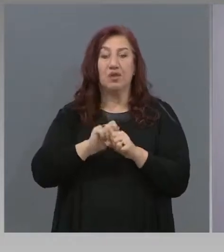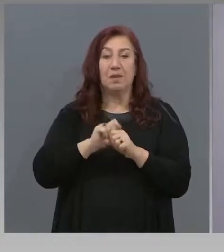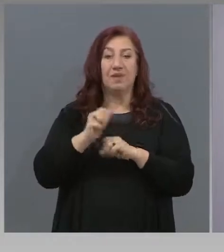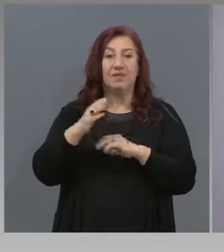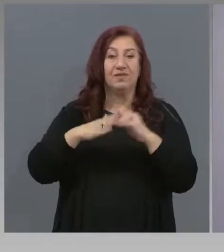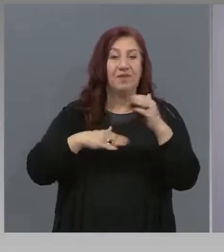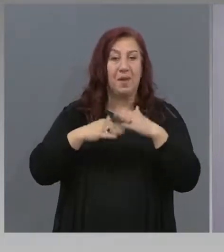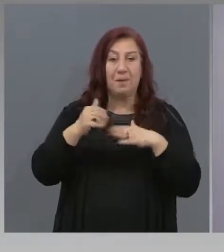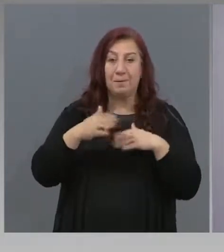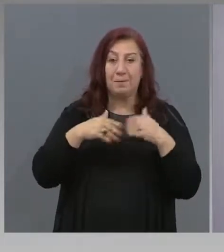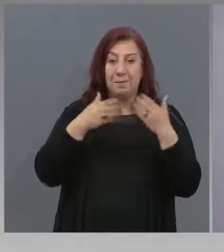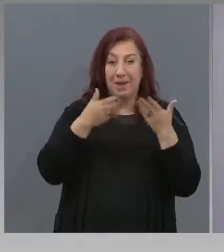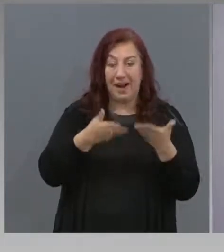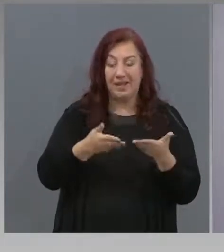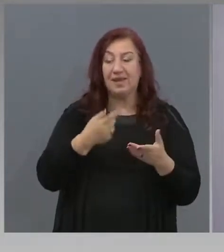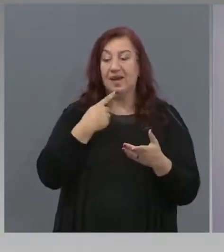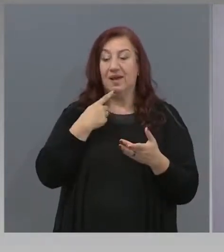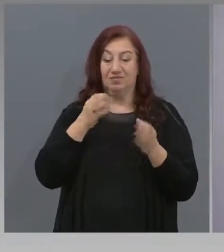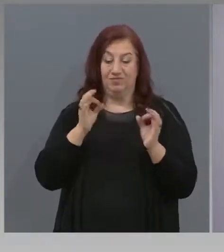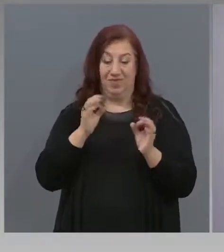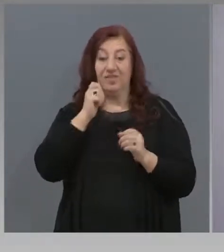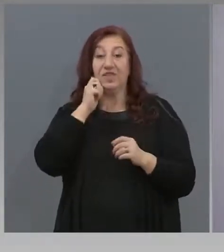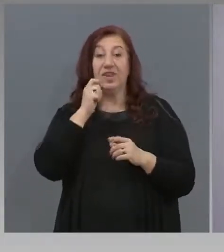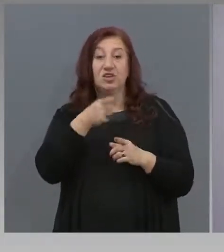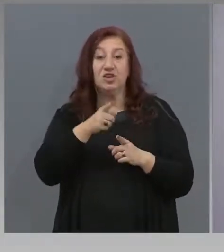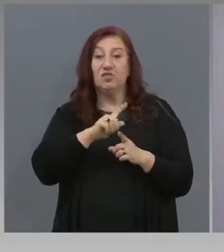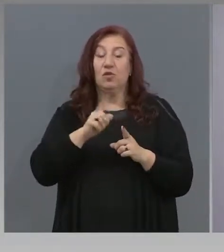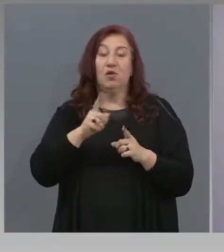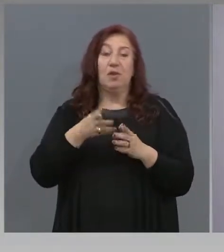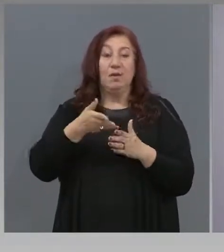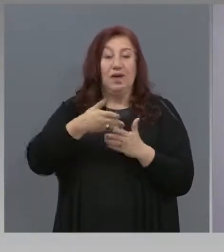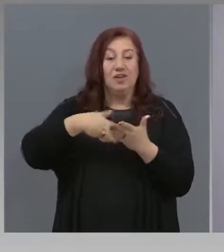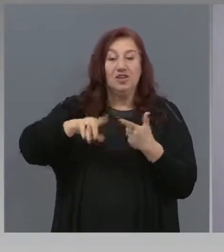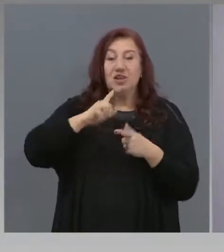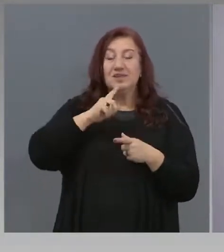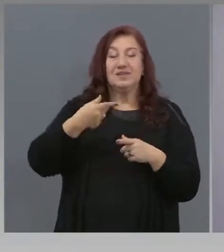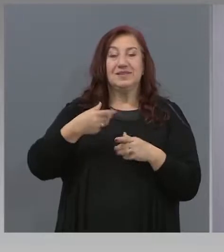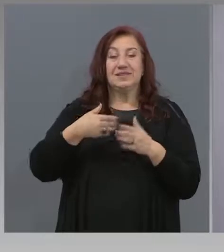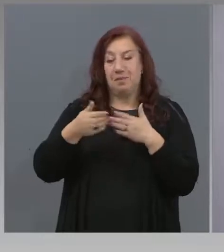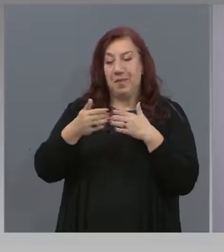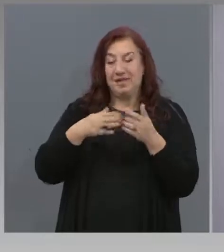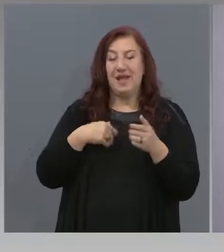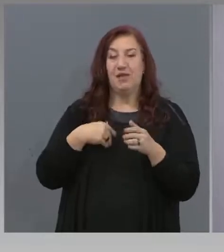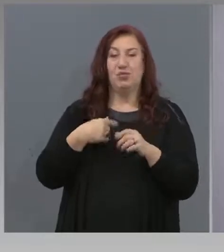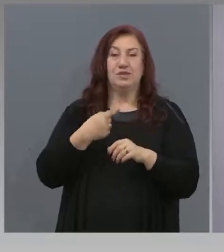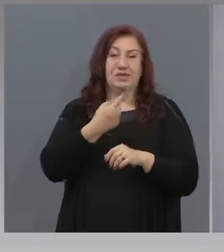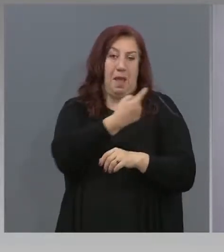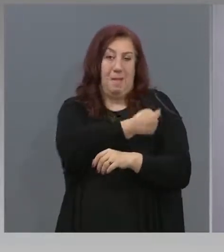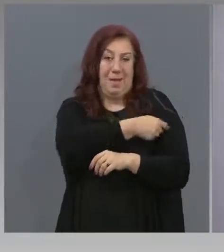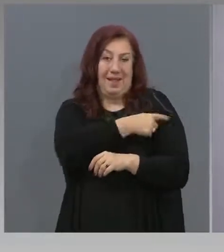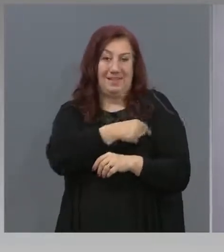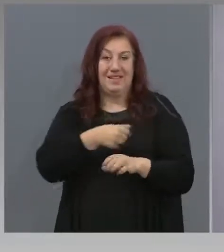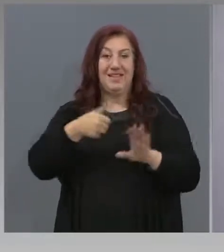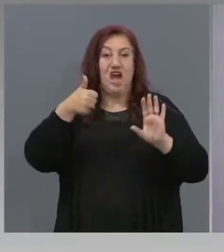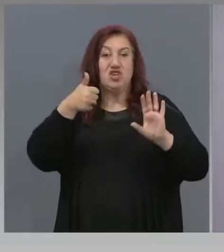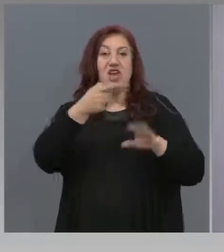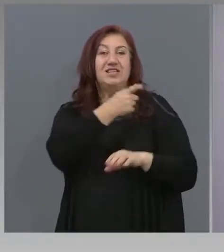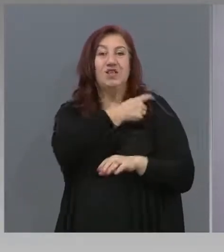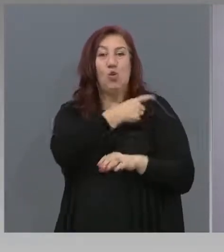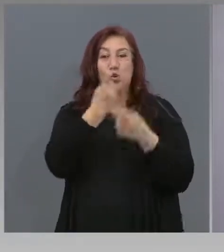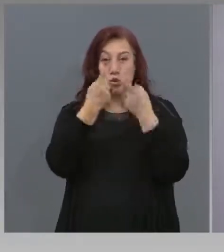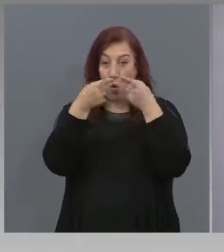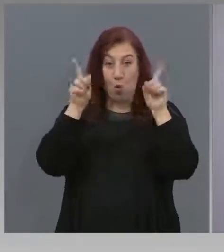обучение в електронна среда. Голяма част от клиничните специалности, медицина, шести курс, имаме сигнали, че ще има